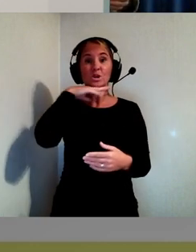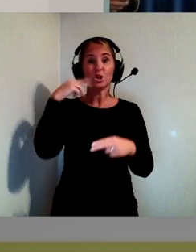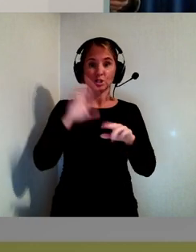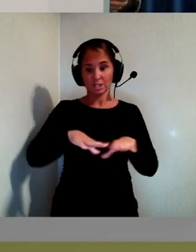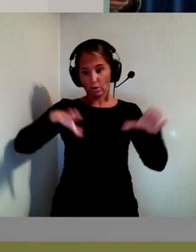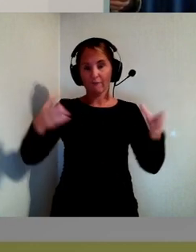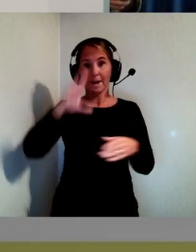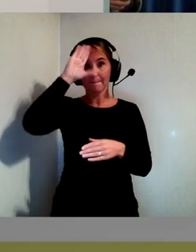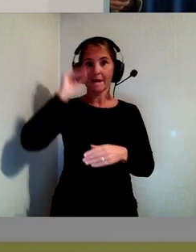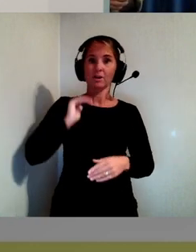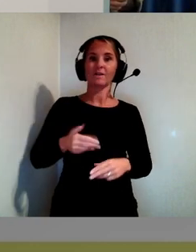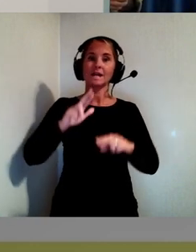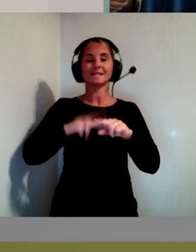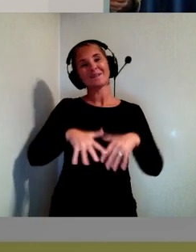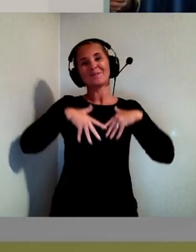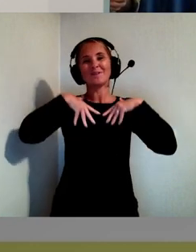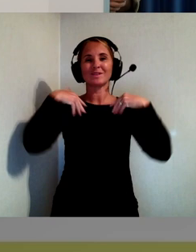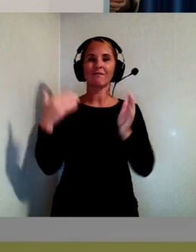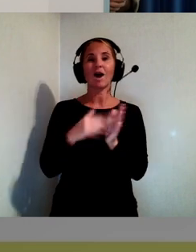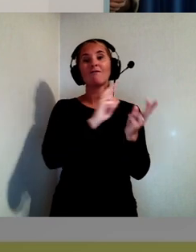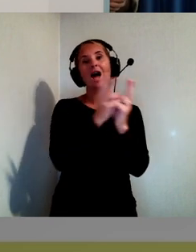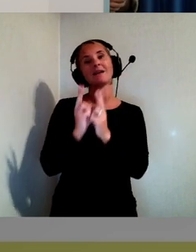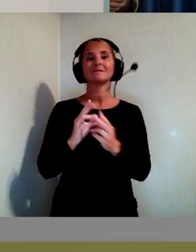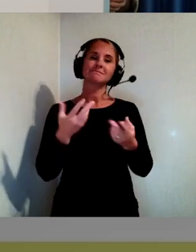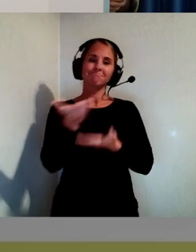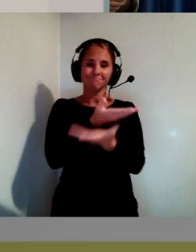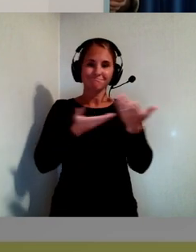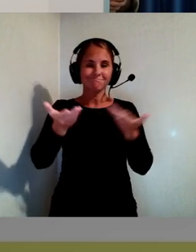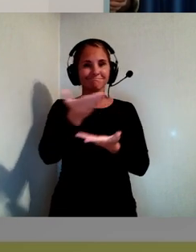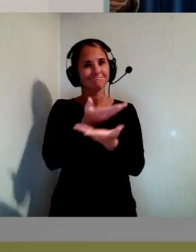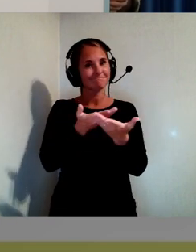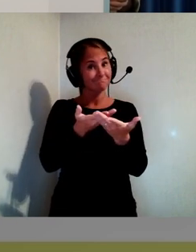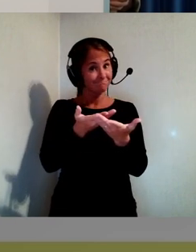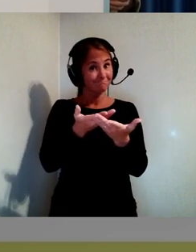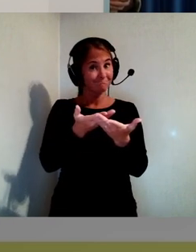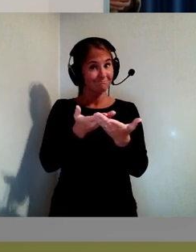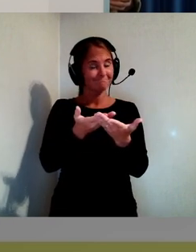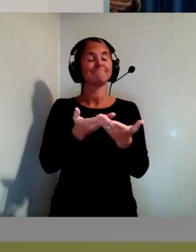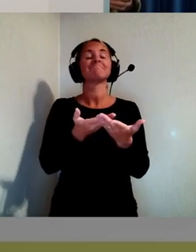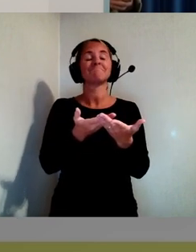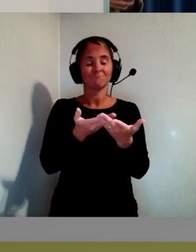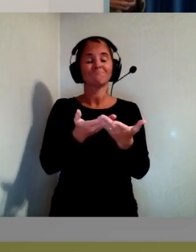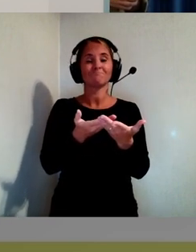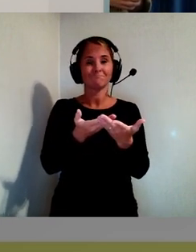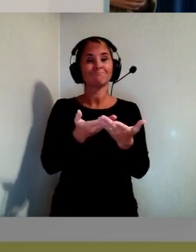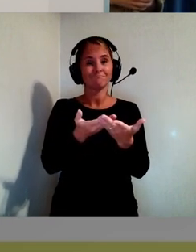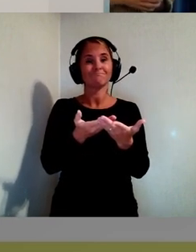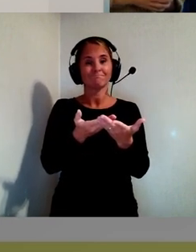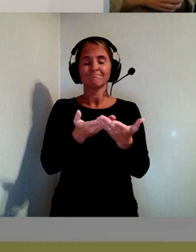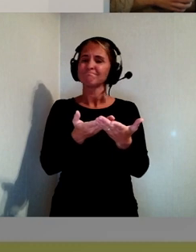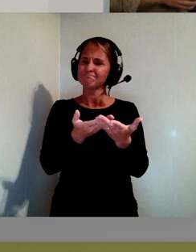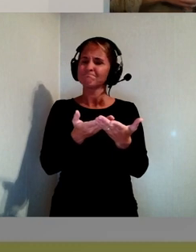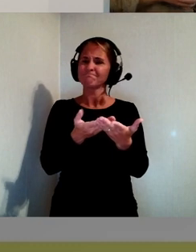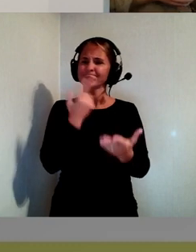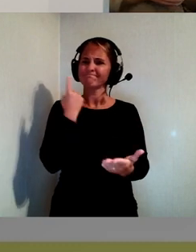en man och kvinna sitter och njuter av varandras sällskap. Så där ser man ju en lite underlig